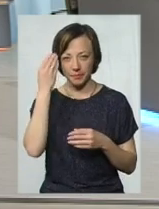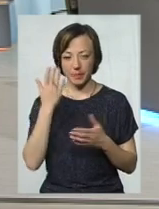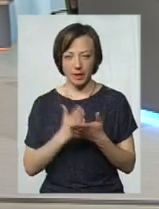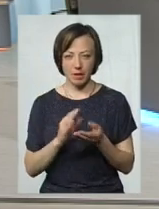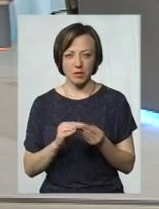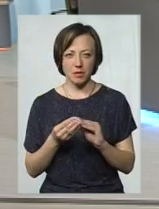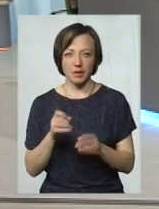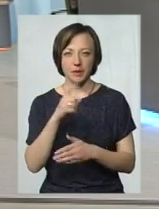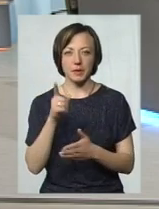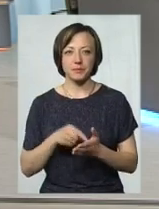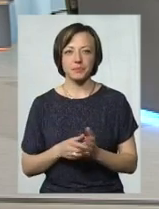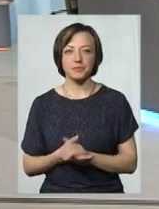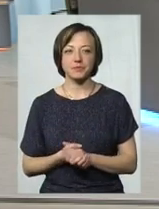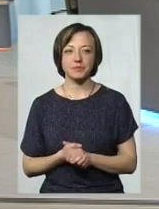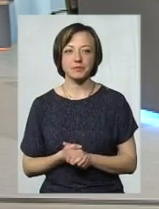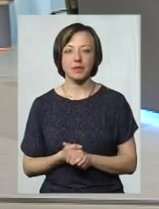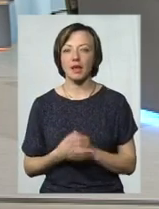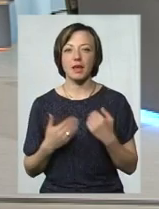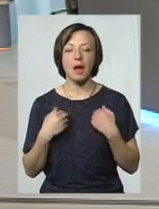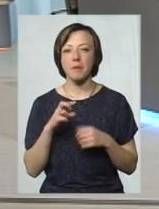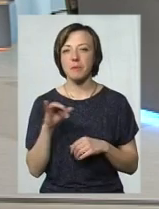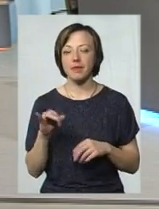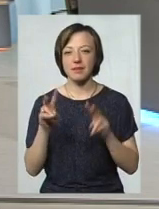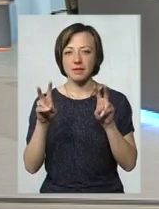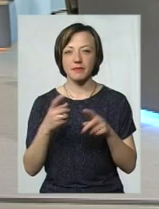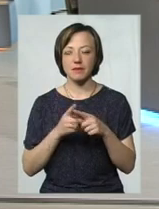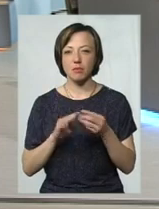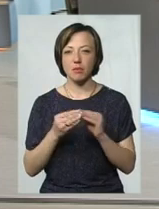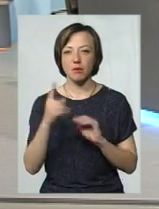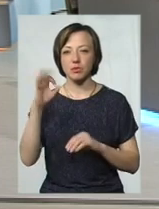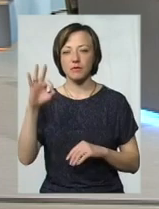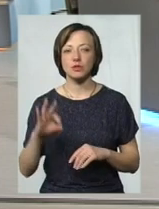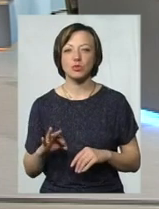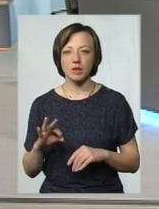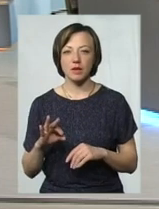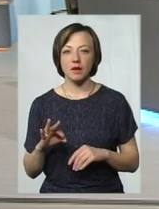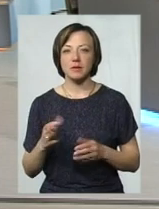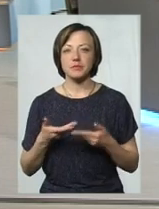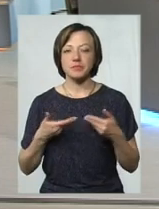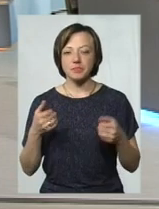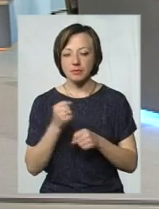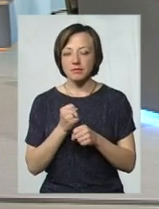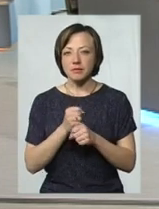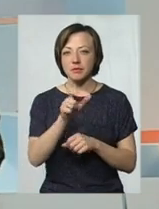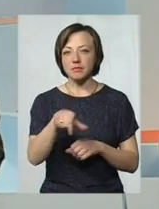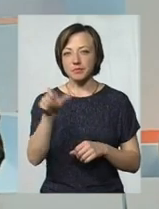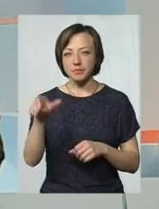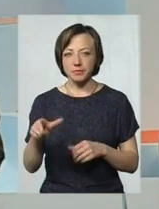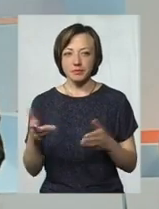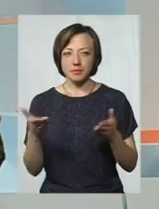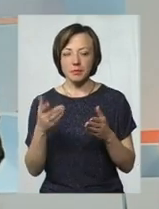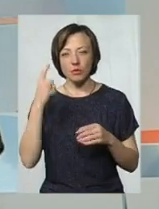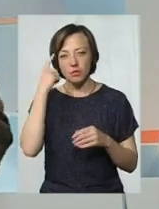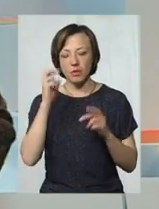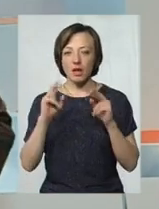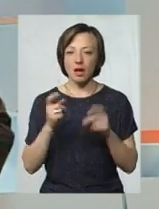така проблема чи ні? Я би не назвав це проблемою, в принципі, зараз на 100%. Тобто ми проробляємо для клієнтів якісь кріпти, як зробити